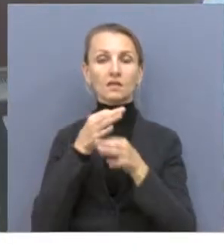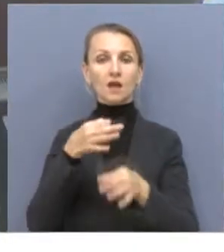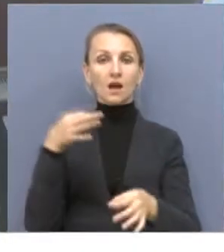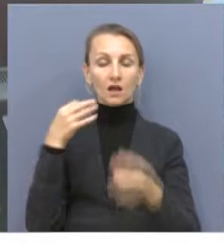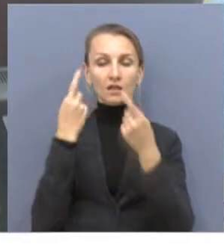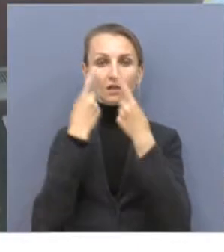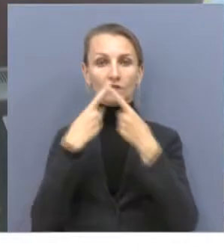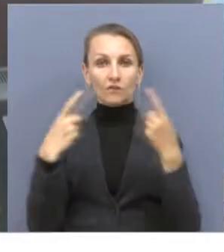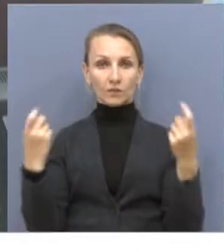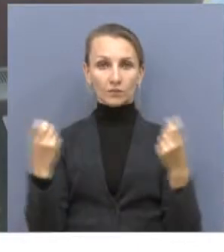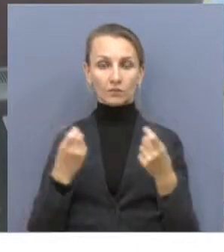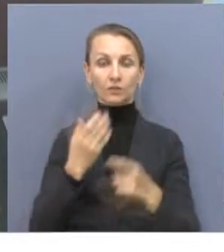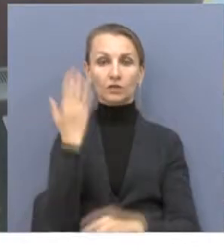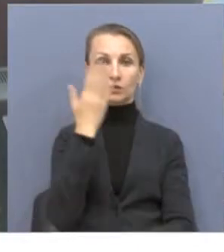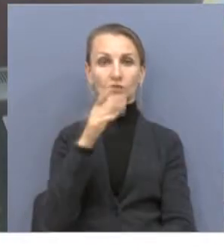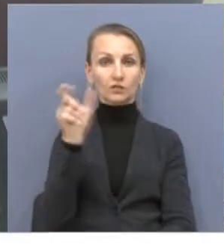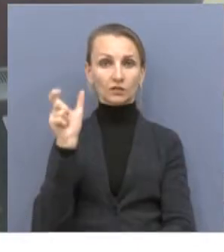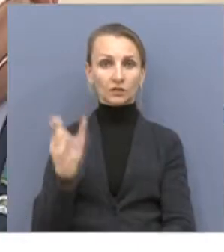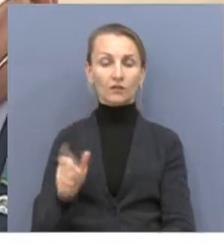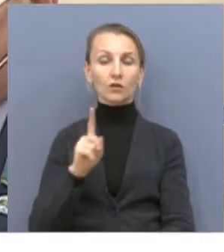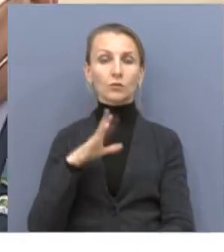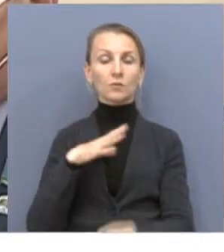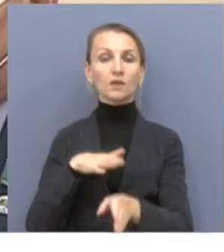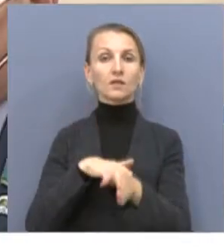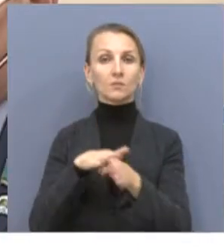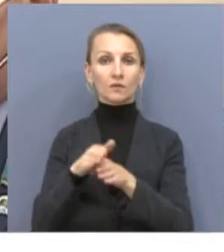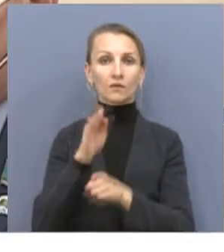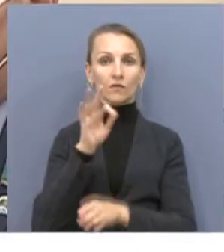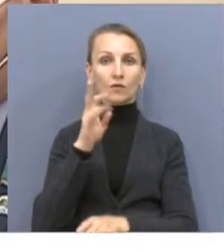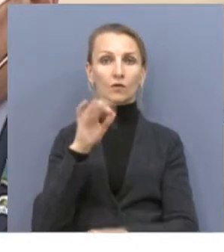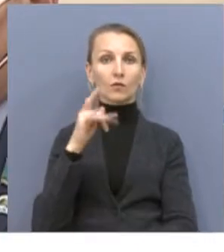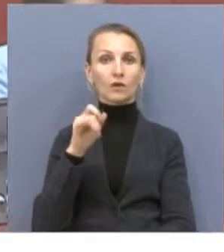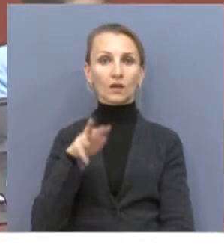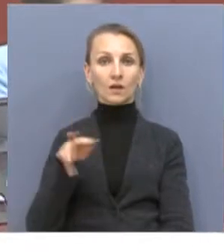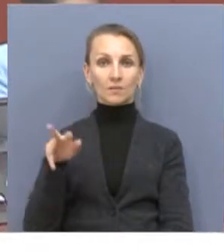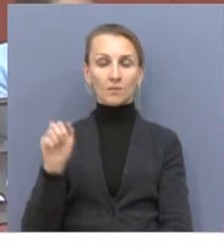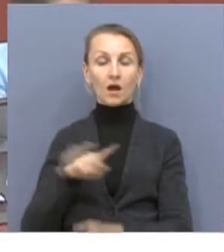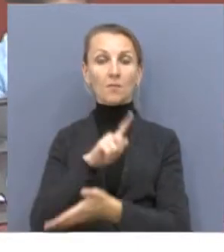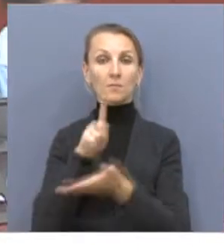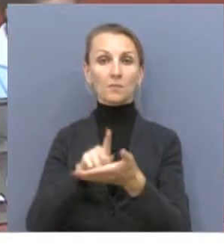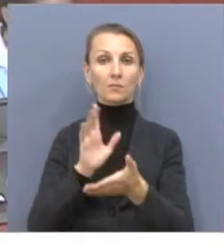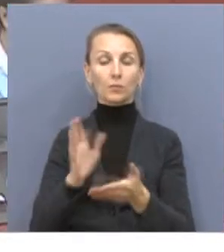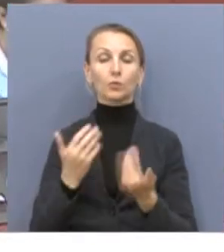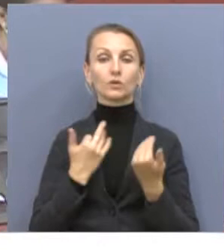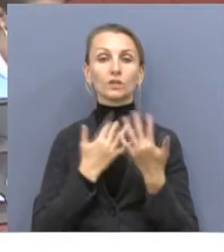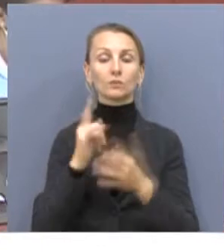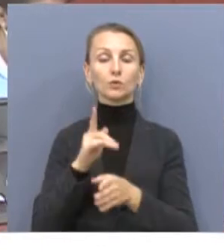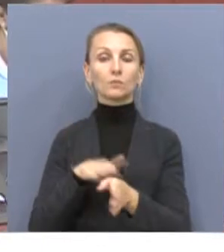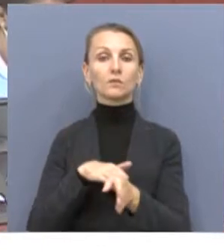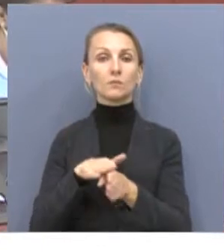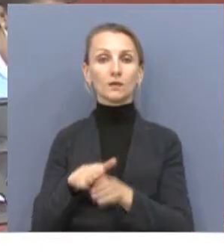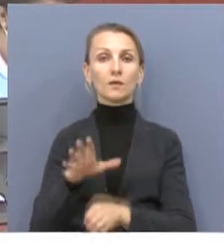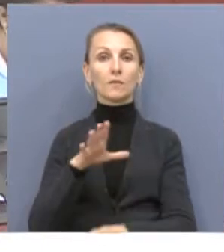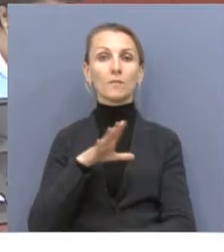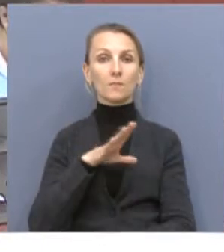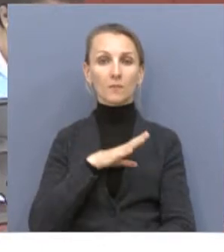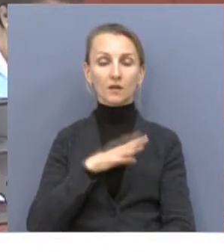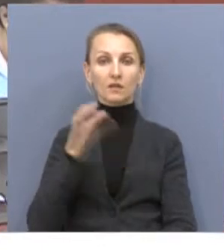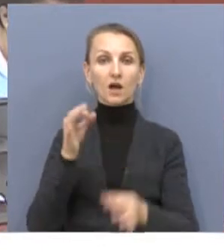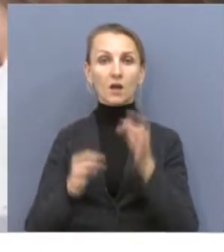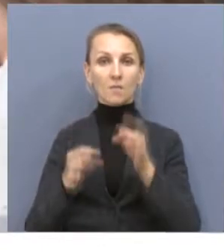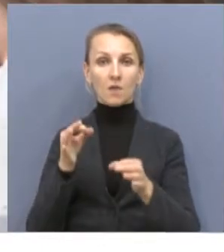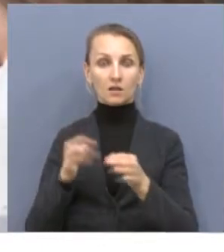информировать зрителя об использовании исполнителя фонограмм. Обязательным станет требование, чтобы исполнитель был в адекватном